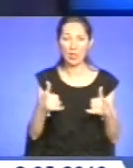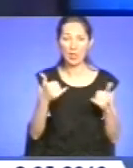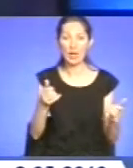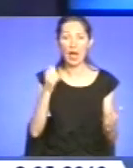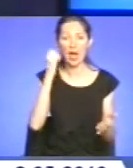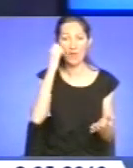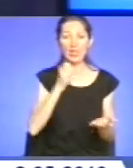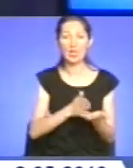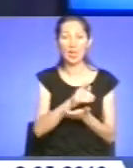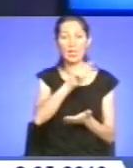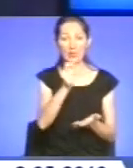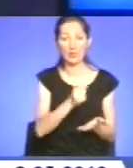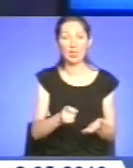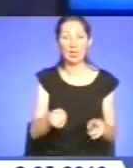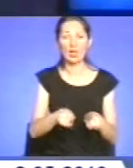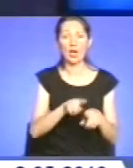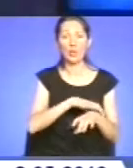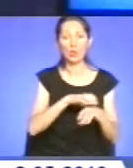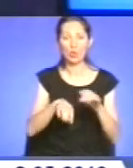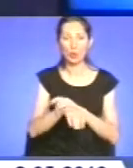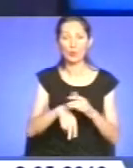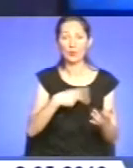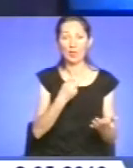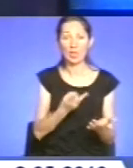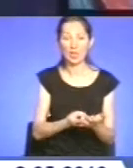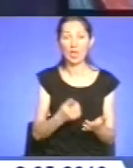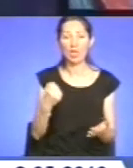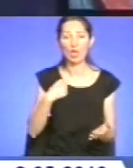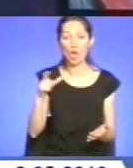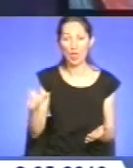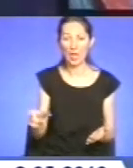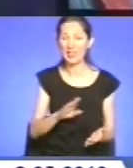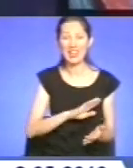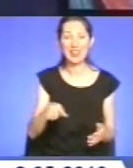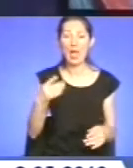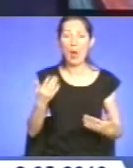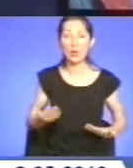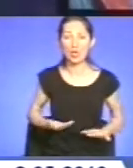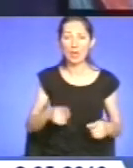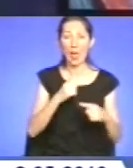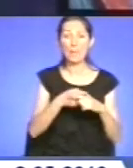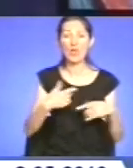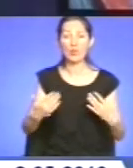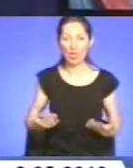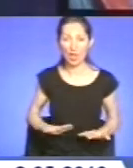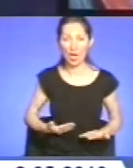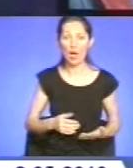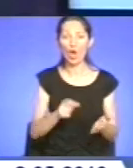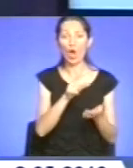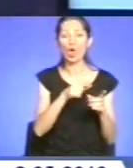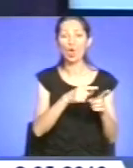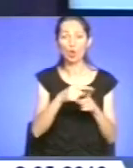Лежать поморені солдати, а не прожили й півжиття. Слова з поезії Ліни Костенко стали назвою виставки,